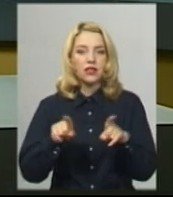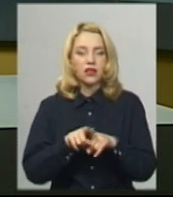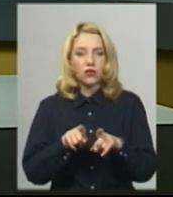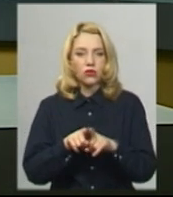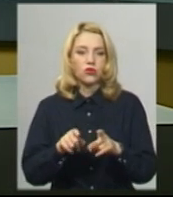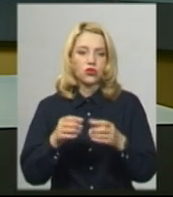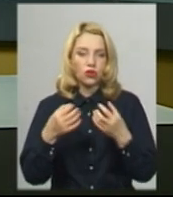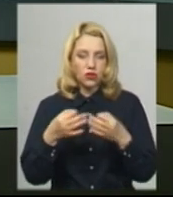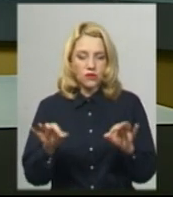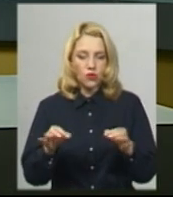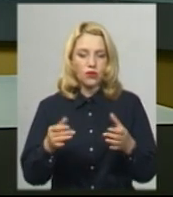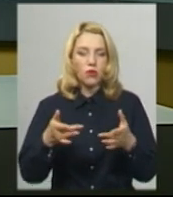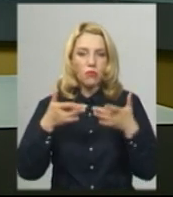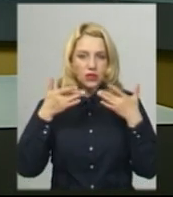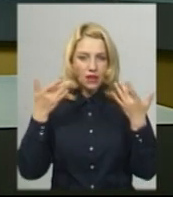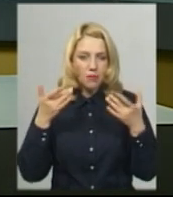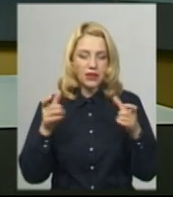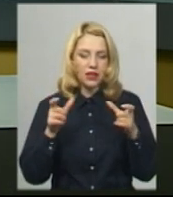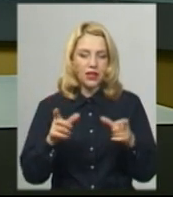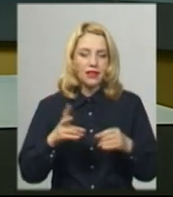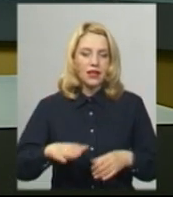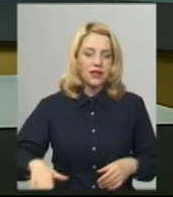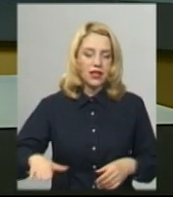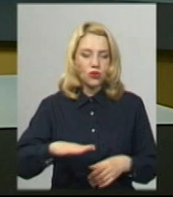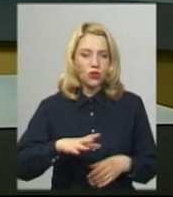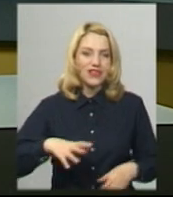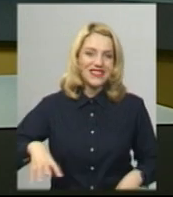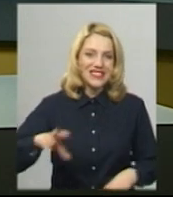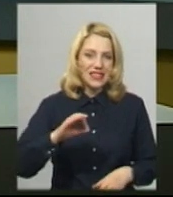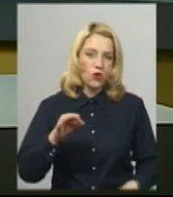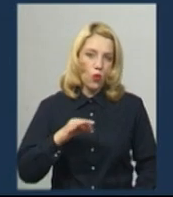карантин на території усієї області, крім міста Старокостянтинова.